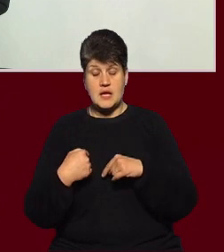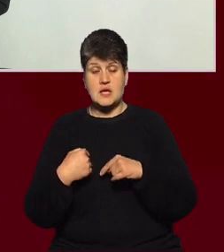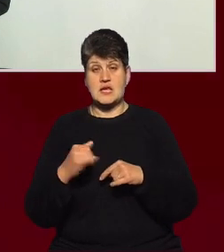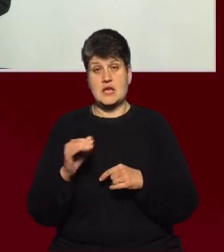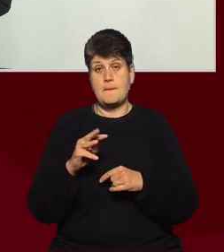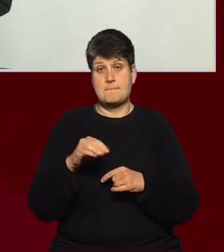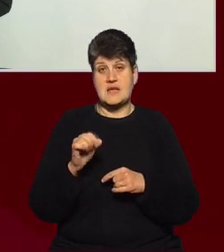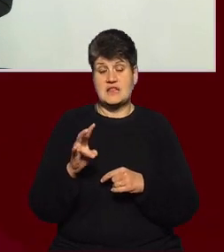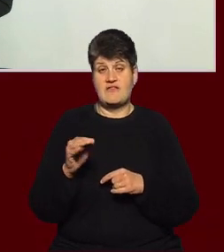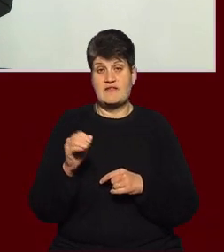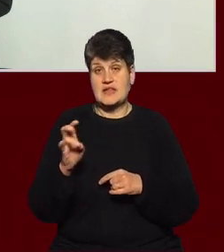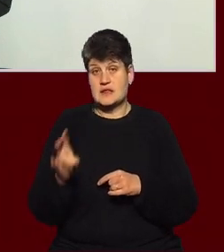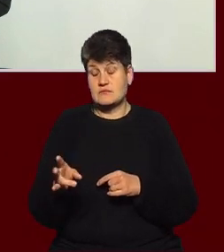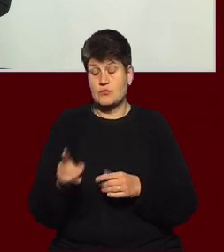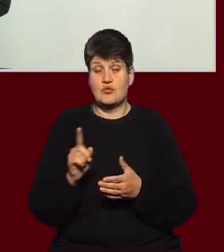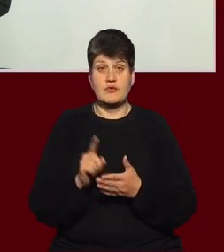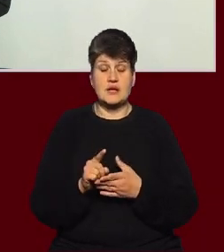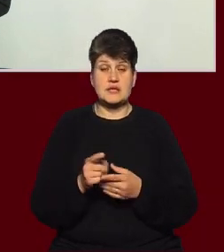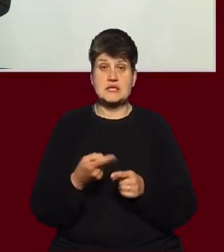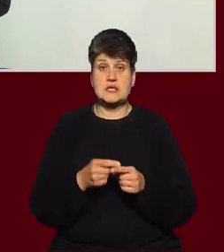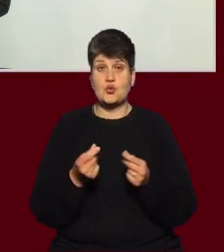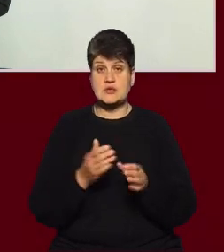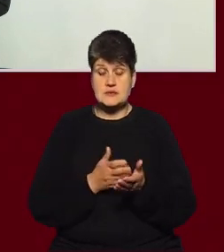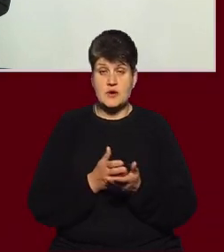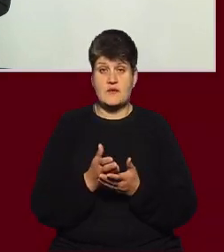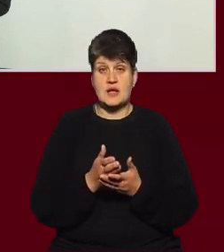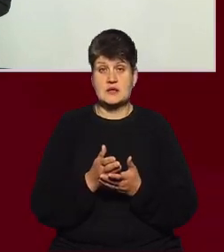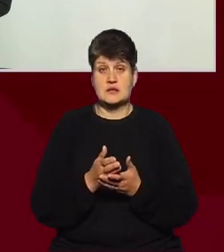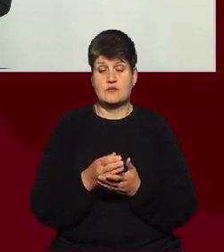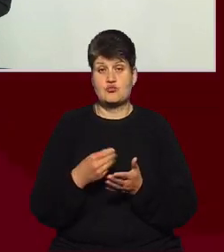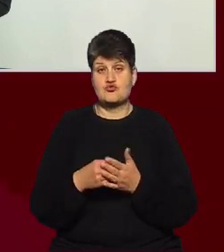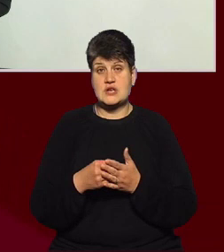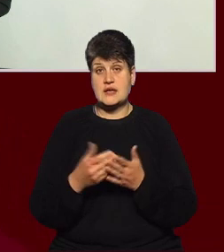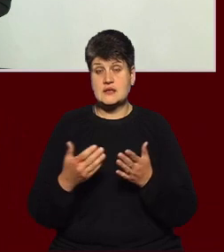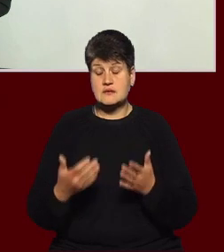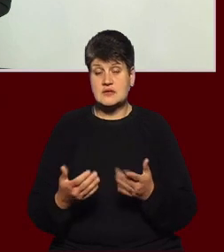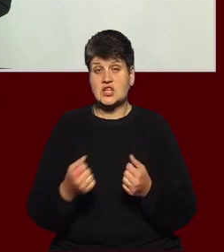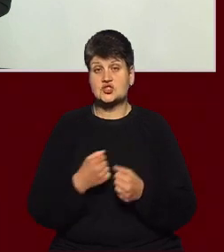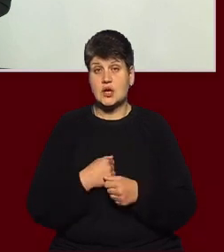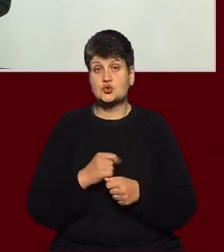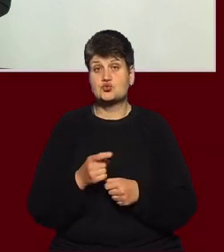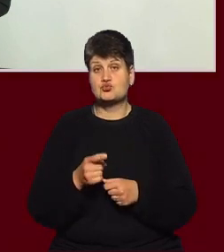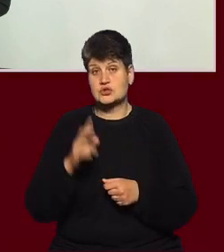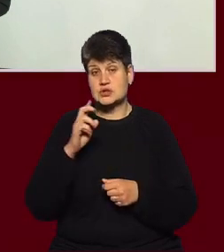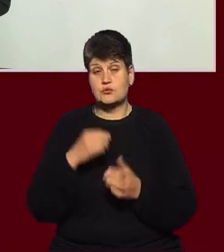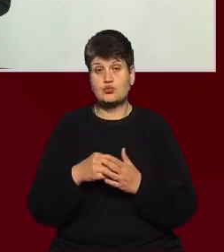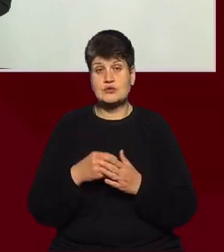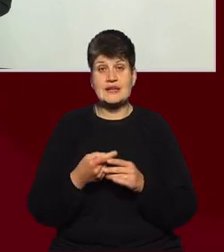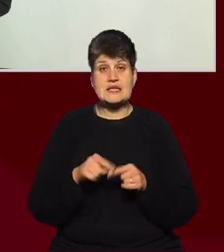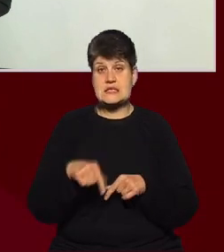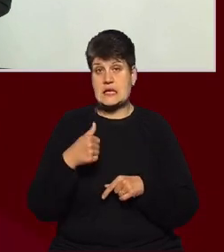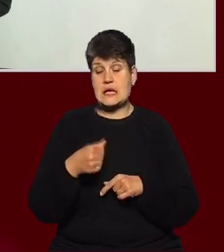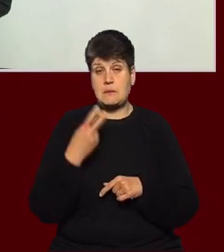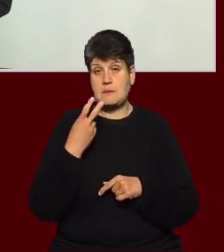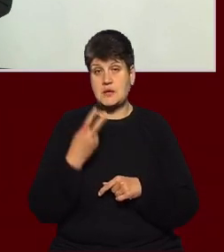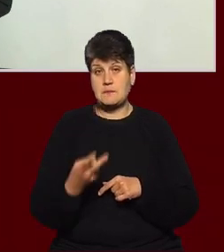повинен спрямувати через розписи в державному бюджеті, на жаль, чомусь в державному бюджеті на цей рік передбачено значно